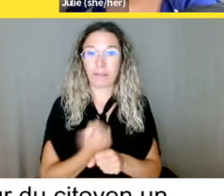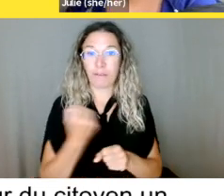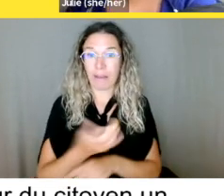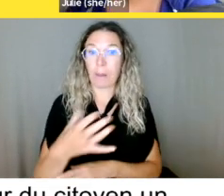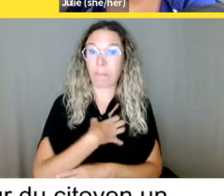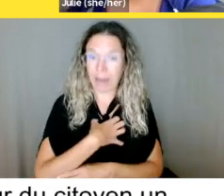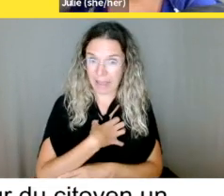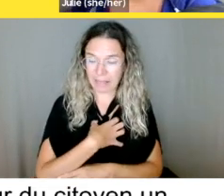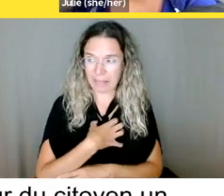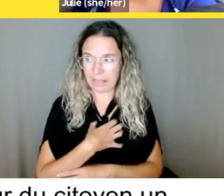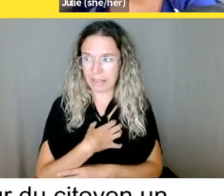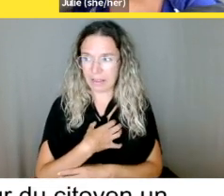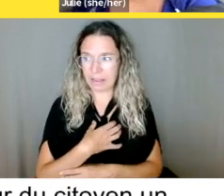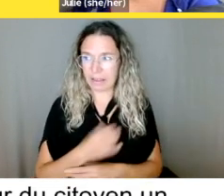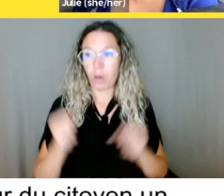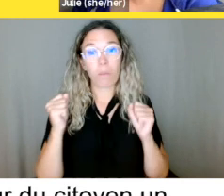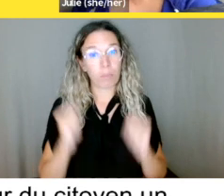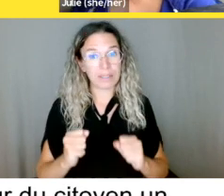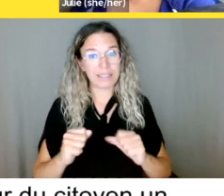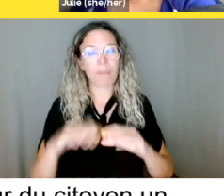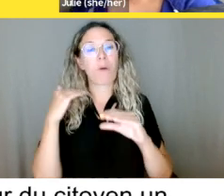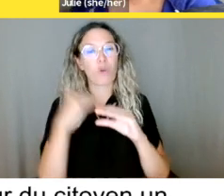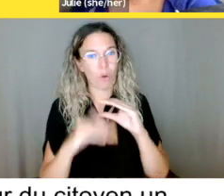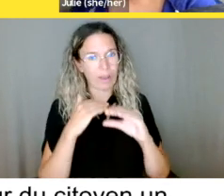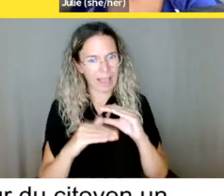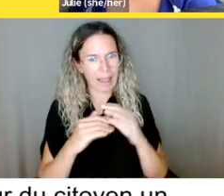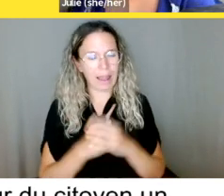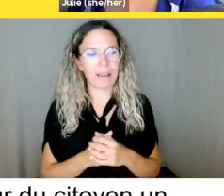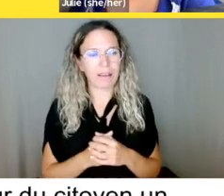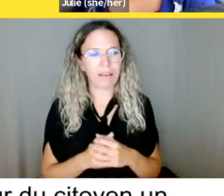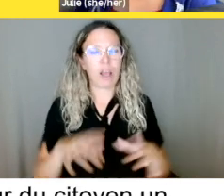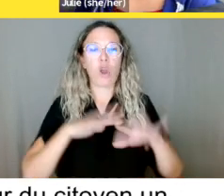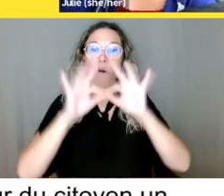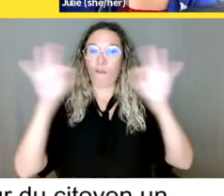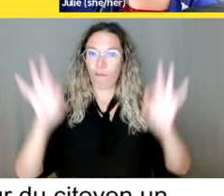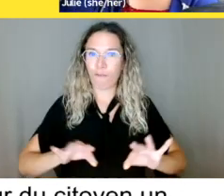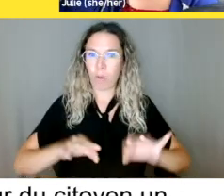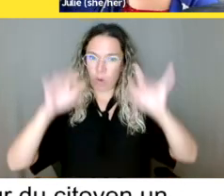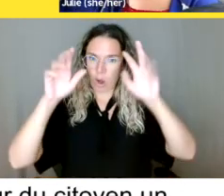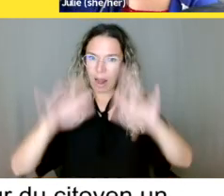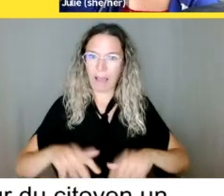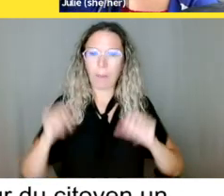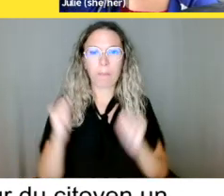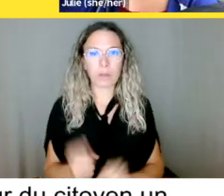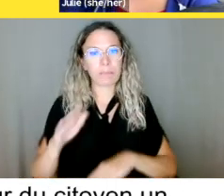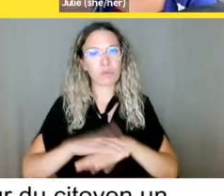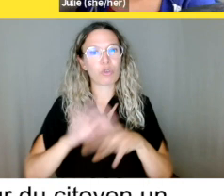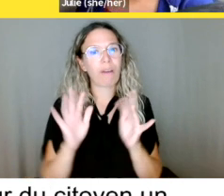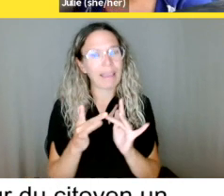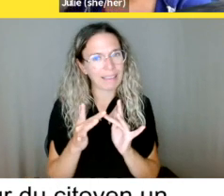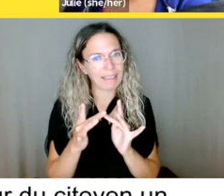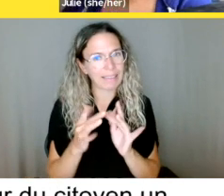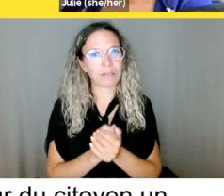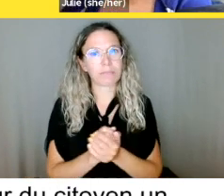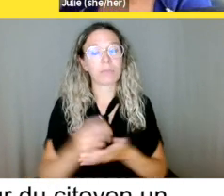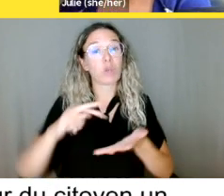pouvez remplir en ligne qui sont, en théorie, accessibles. Et vous pouvez aussi appeler